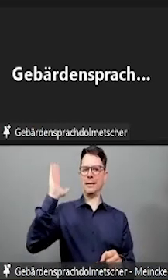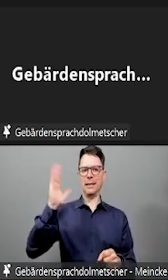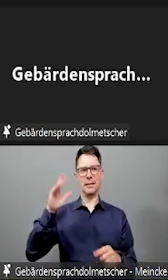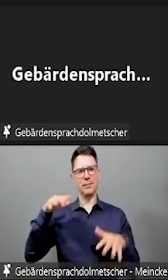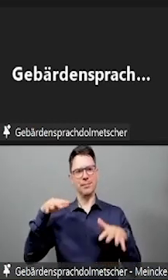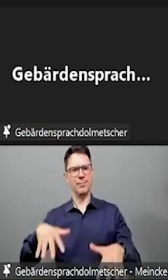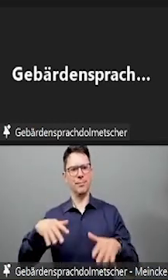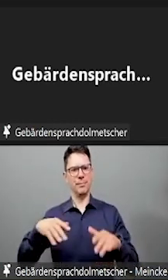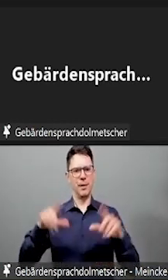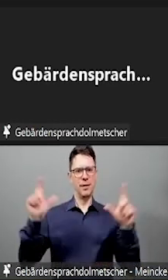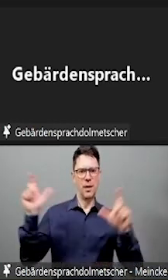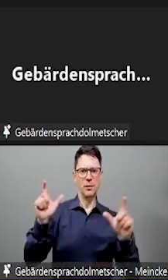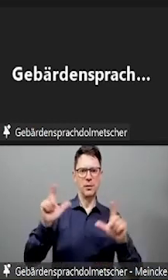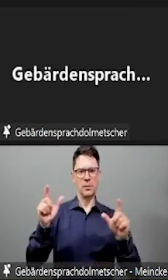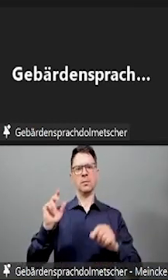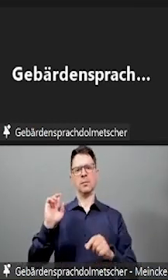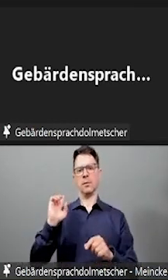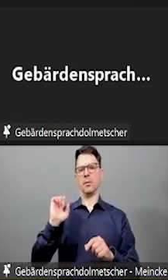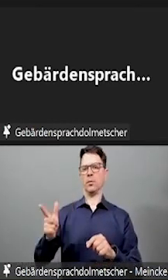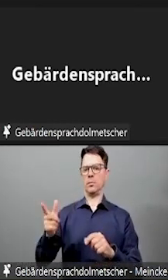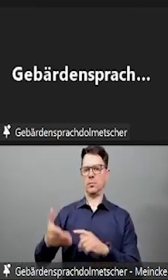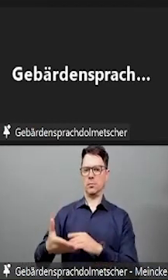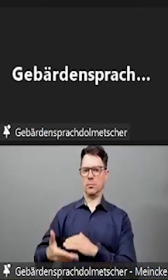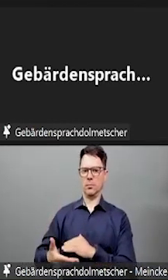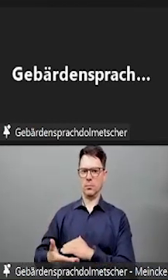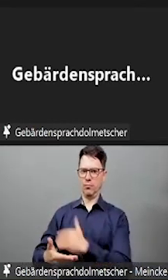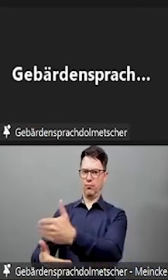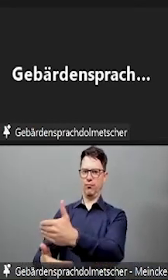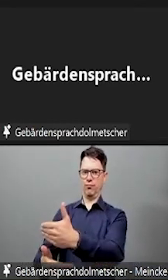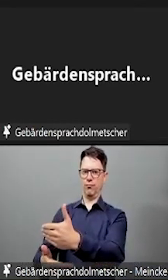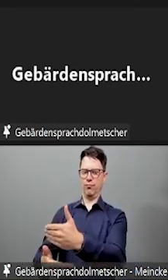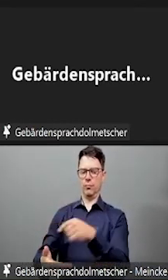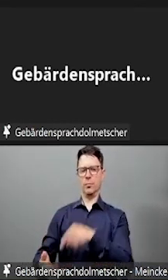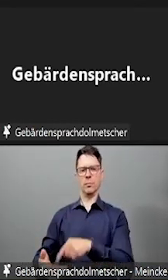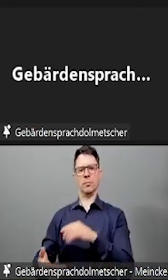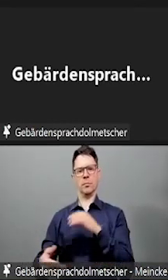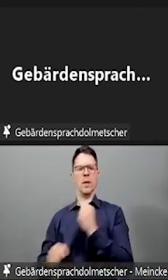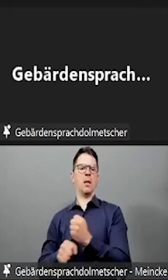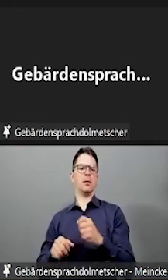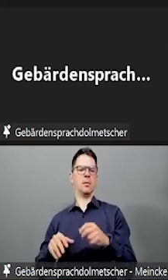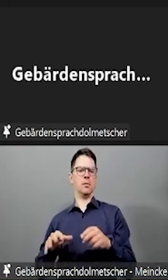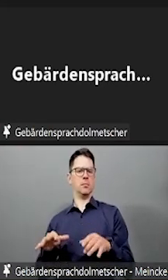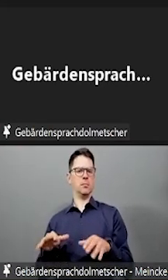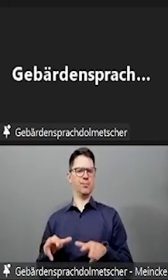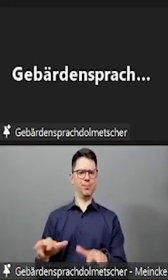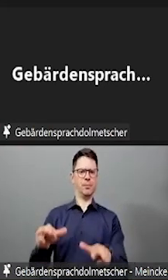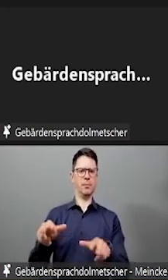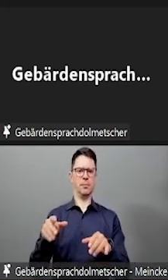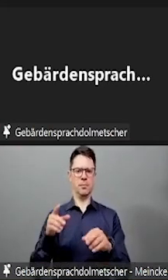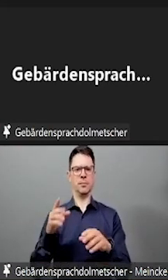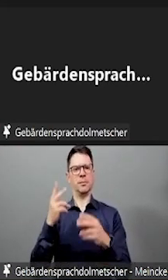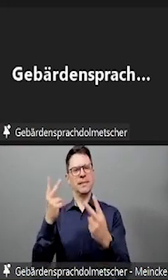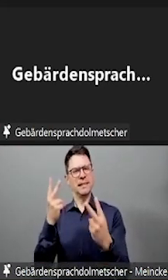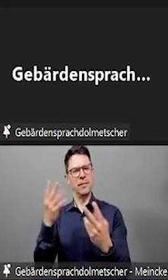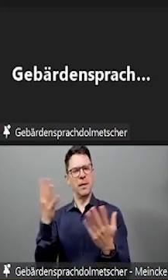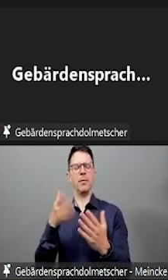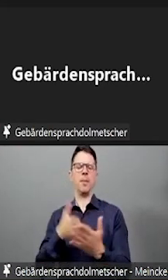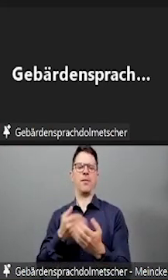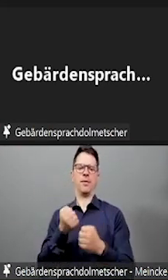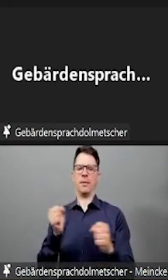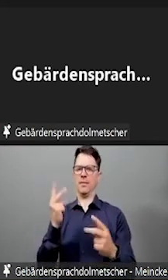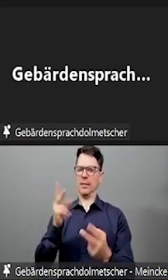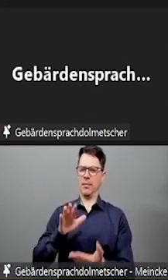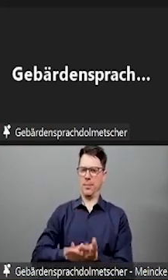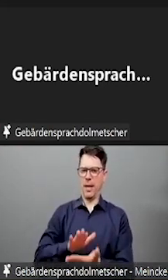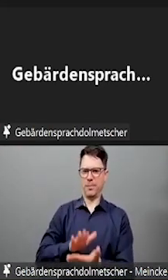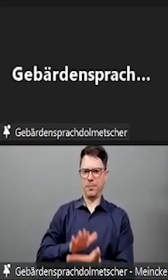oder auch DolmetscherInnen für Gebärdensprache oder Schrift benötigen in Prüfung, dass da halt die